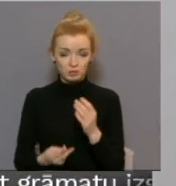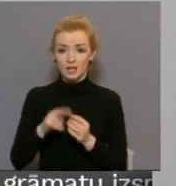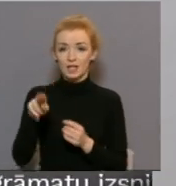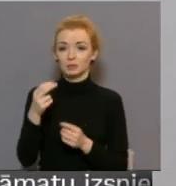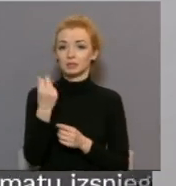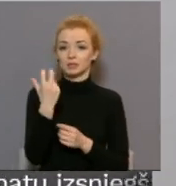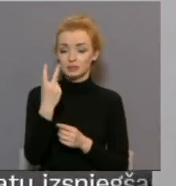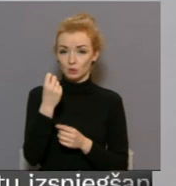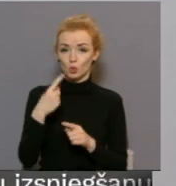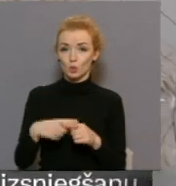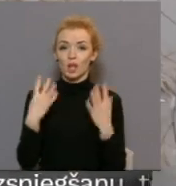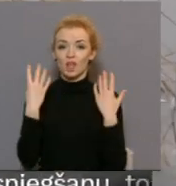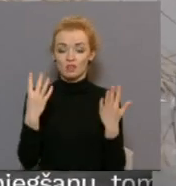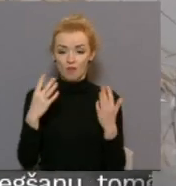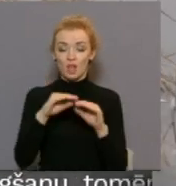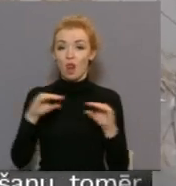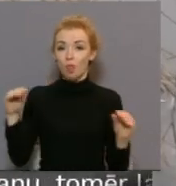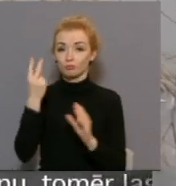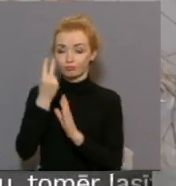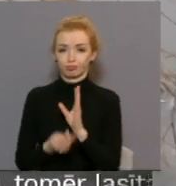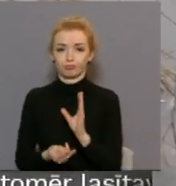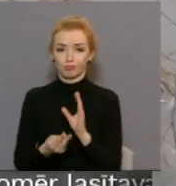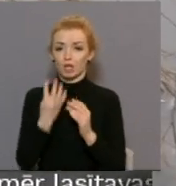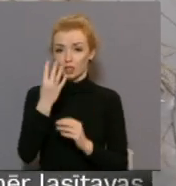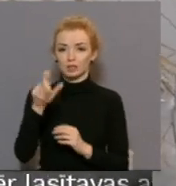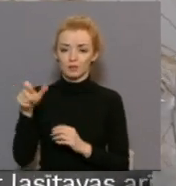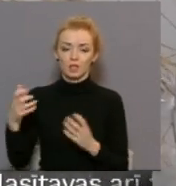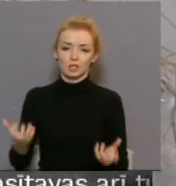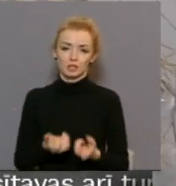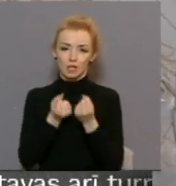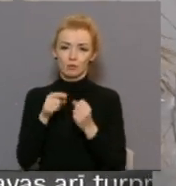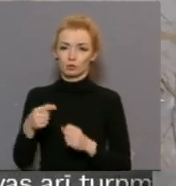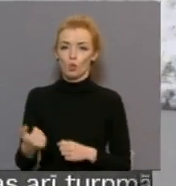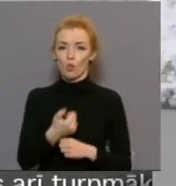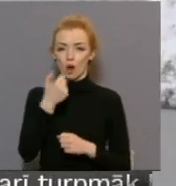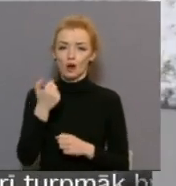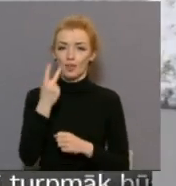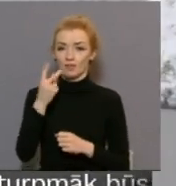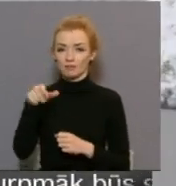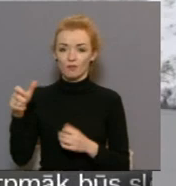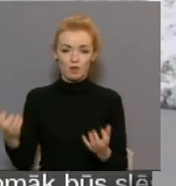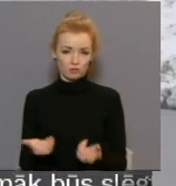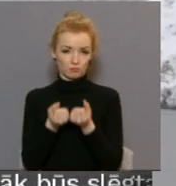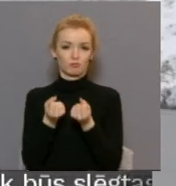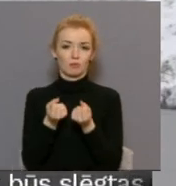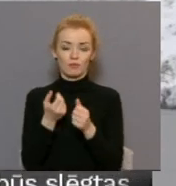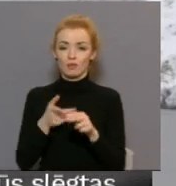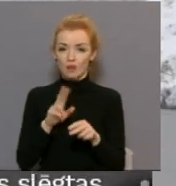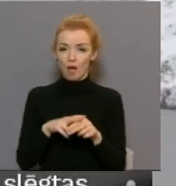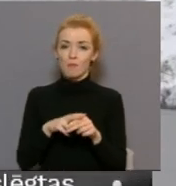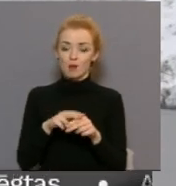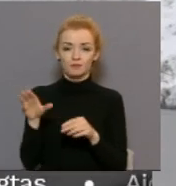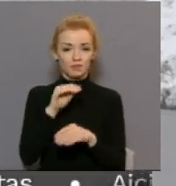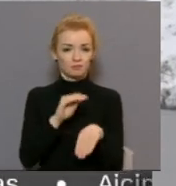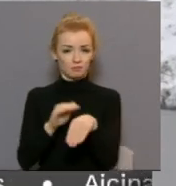13, no kuriem 9 ielūzuši ledū, 4 personas izglābts. Šogad no ūdens tilpēm izcelt divi cilvēki. Tāpēc operatīvē dienest